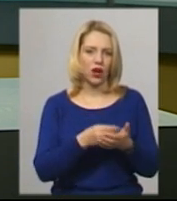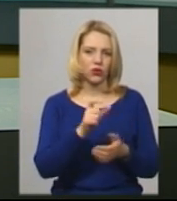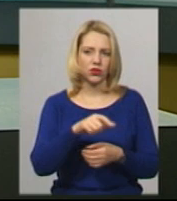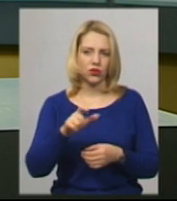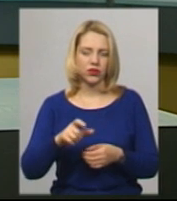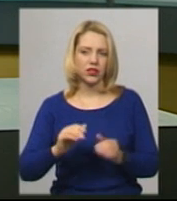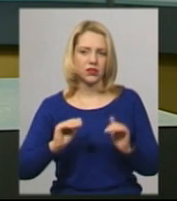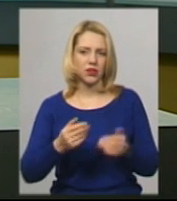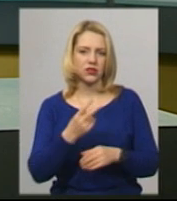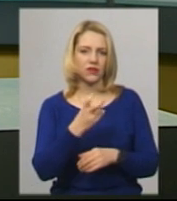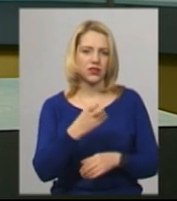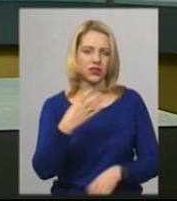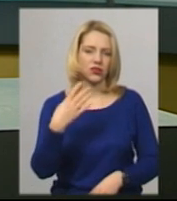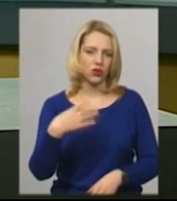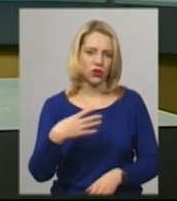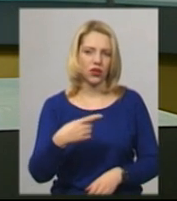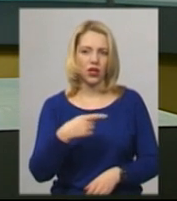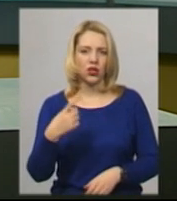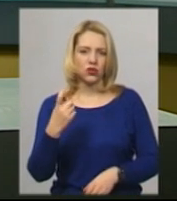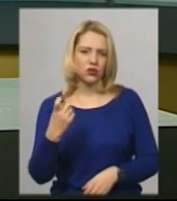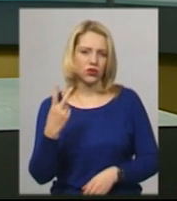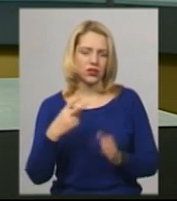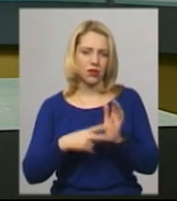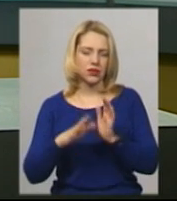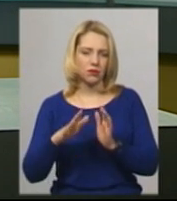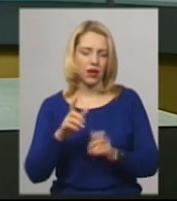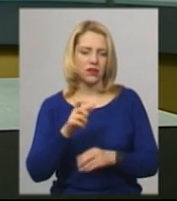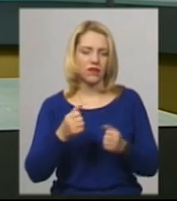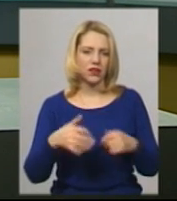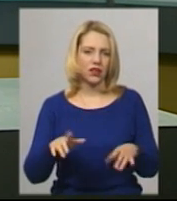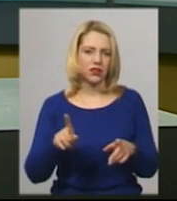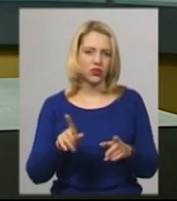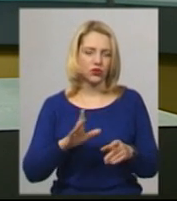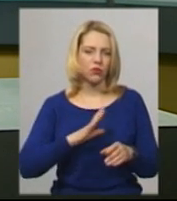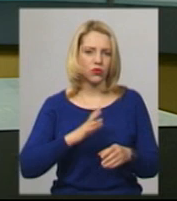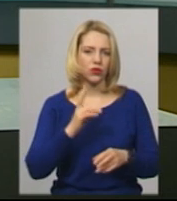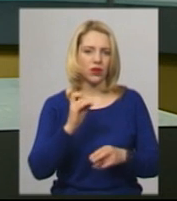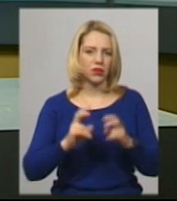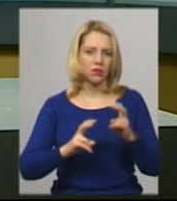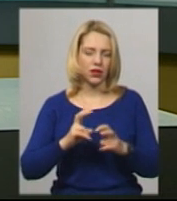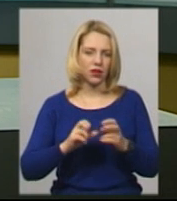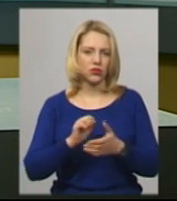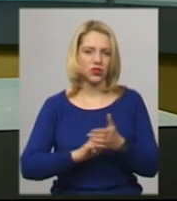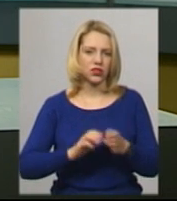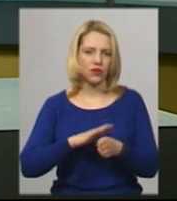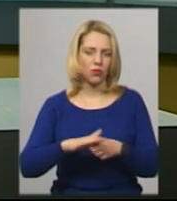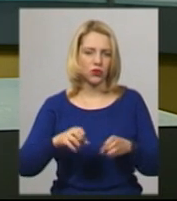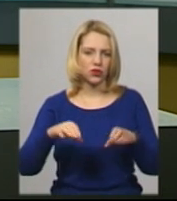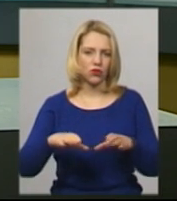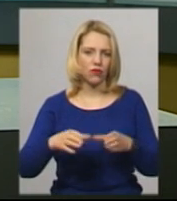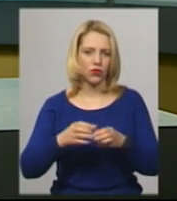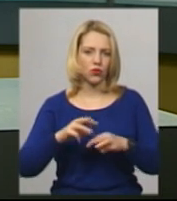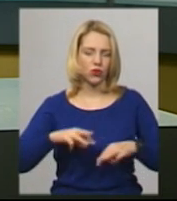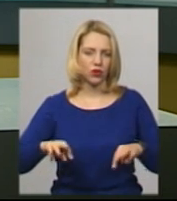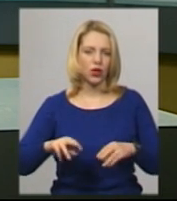475 гривень. Втрати, що понесло місцеве теплопостачальне підприємство через виконання постанови уряду, планують